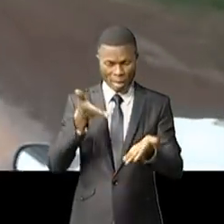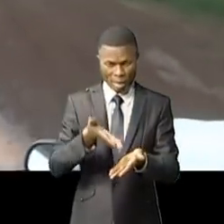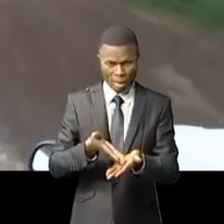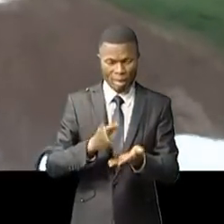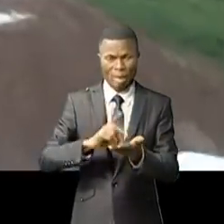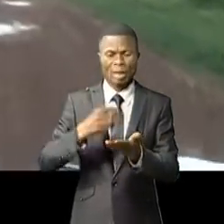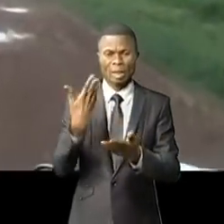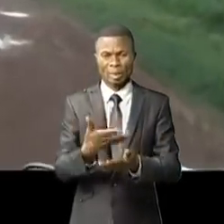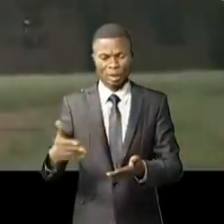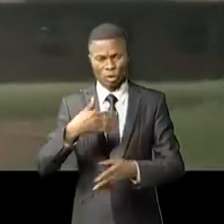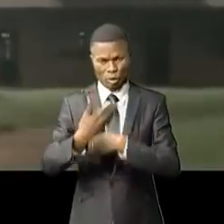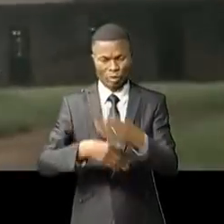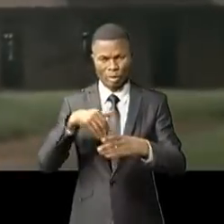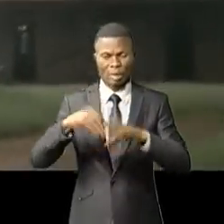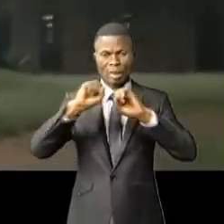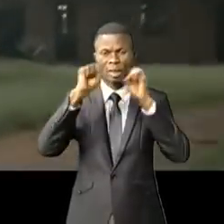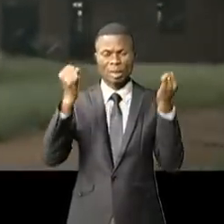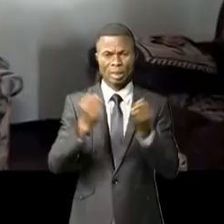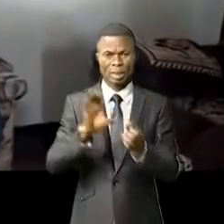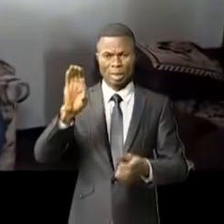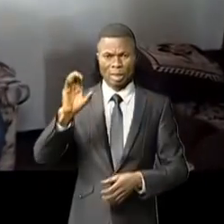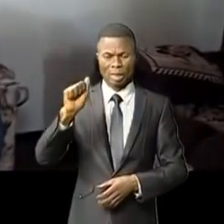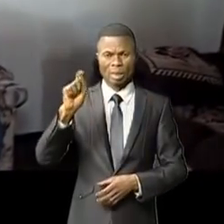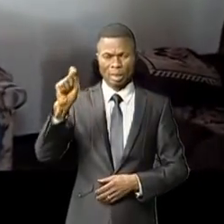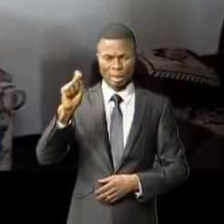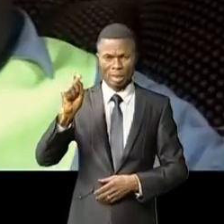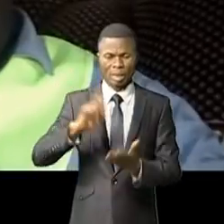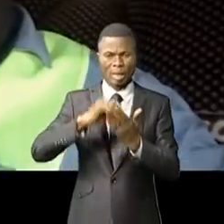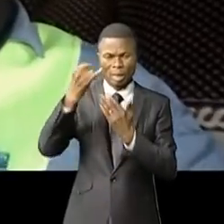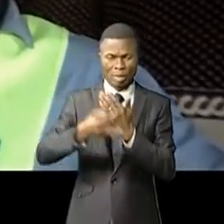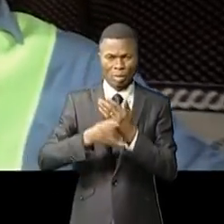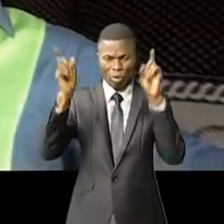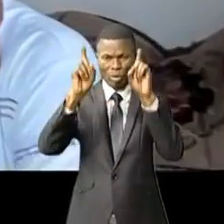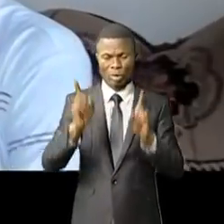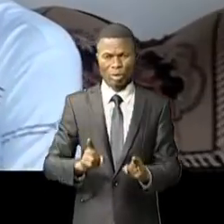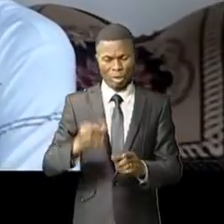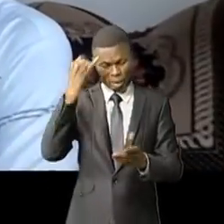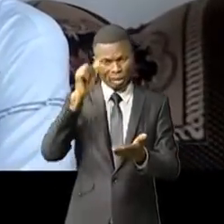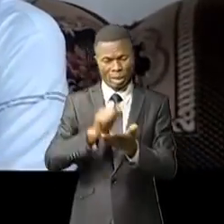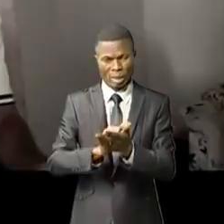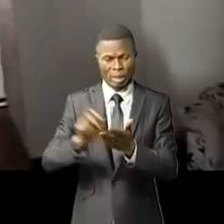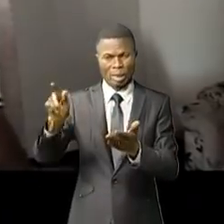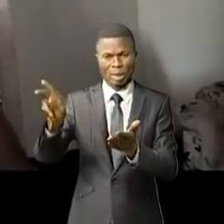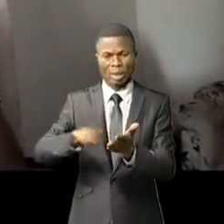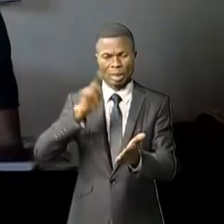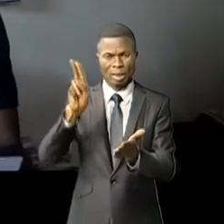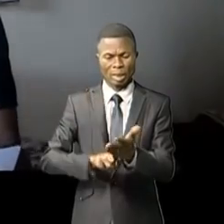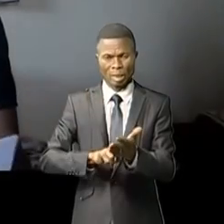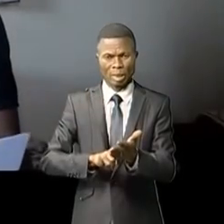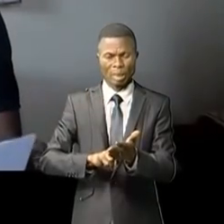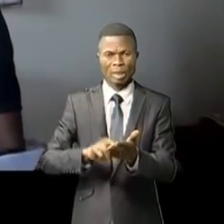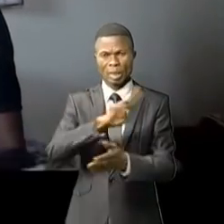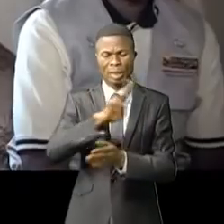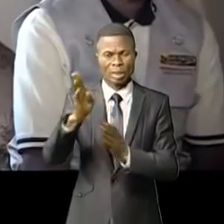ouvrages à réaliser par la société 4 Project Africa. Ce dans le cadre du protocole d'accord signé en